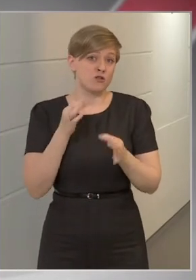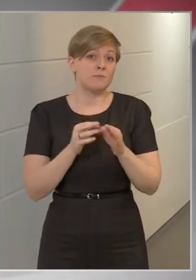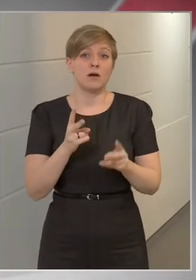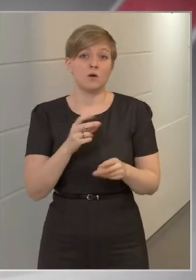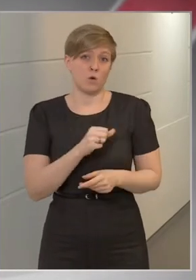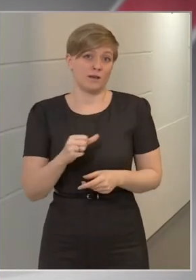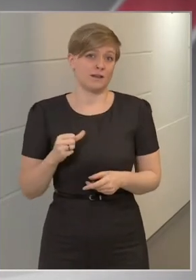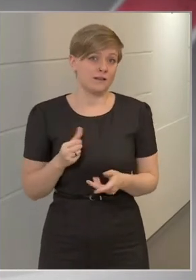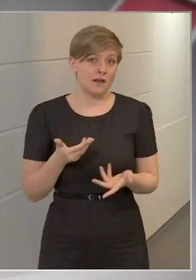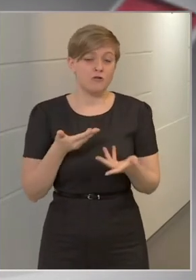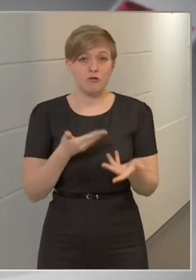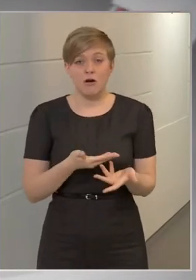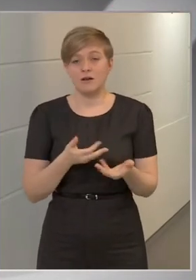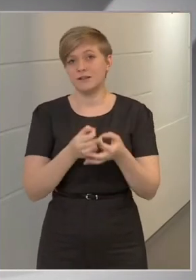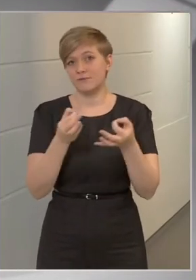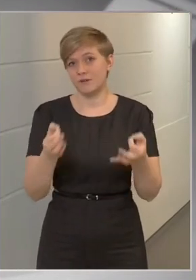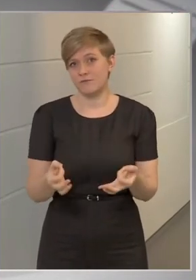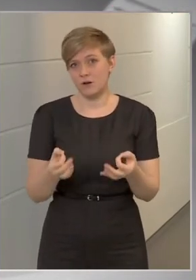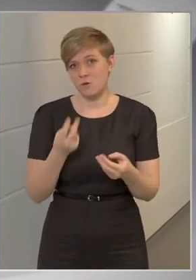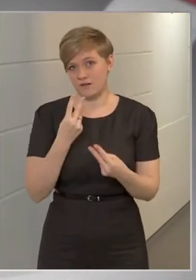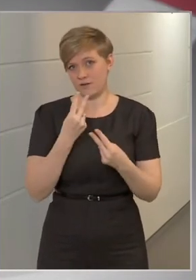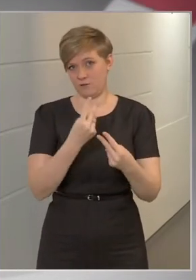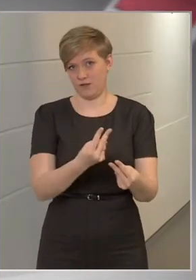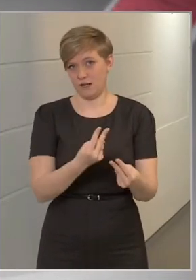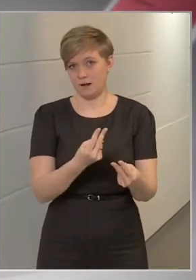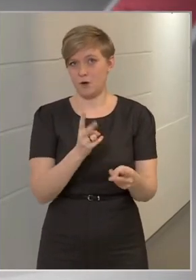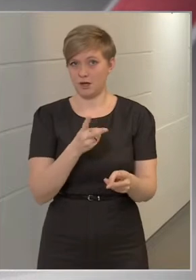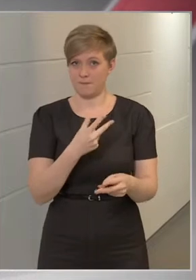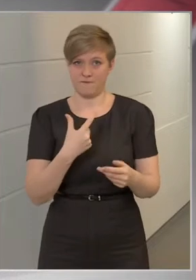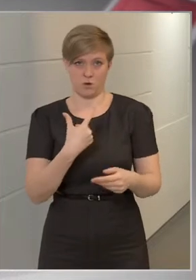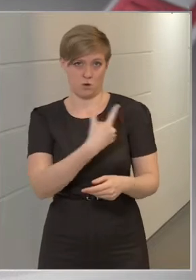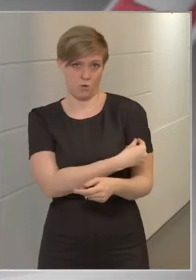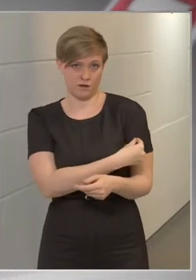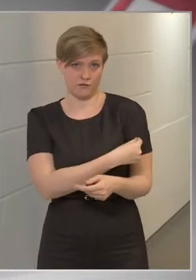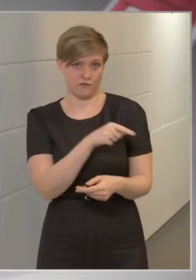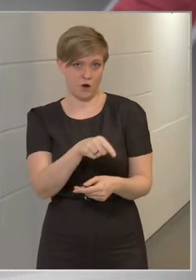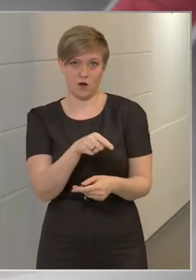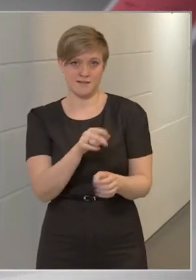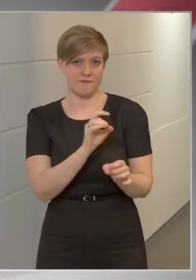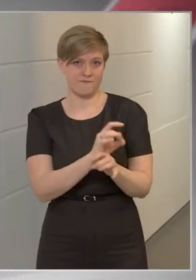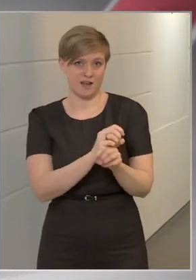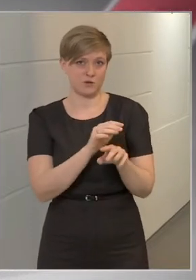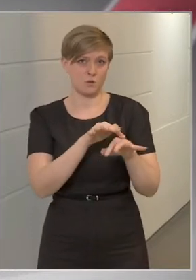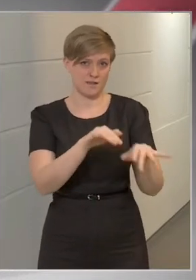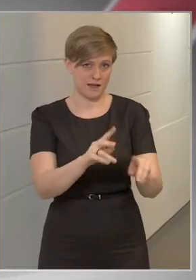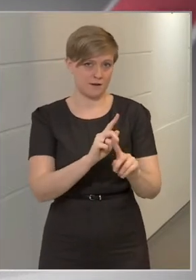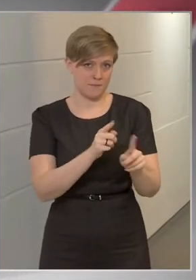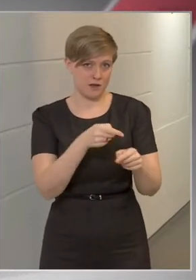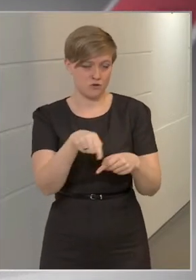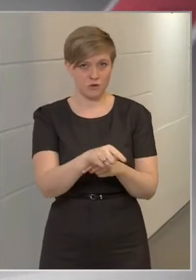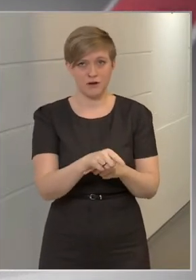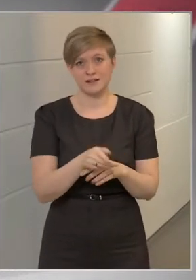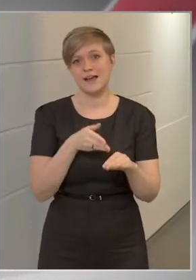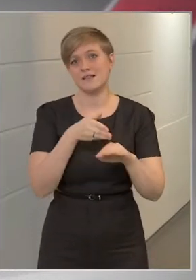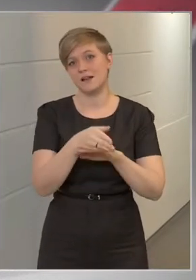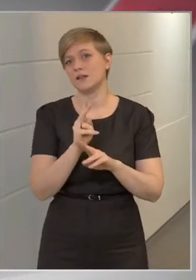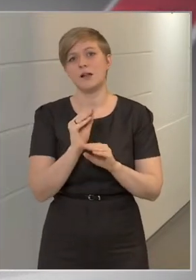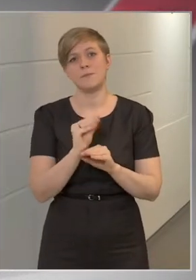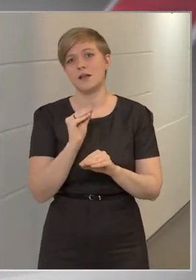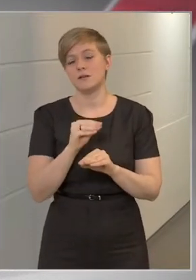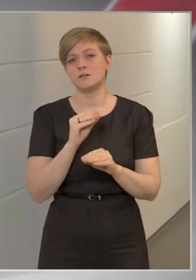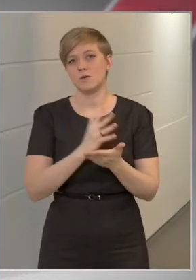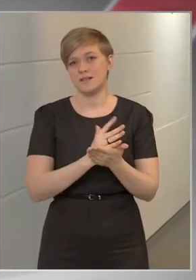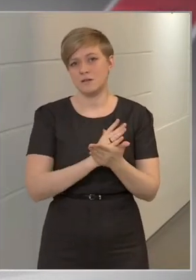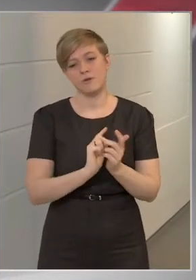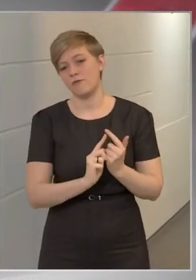hogyha nyilvánvaló, hogy azt vesszük figyelembe, hogy aki be van oltva, az nem fertőzhet meg másokat. Ez által nem jelent kockázatot,